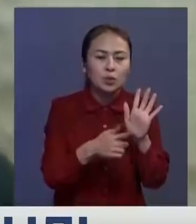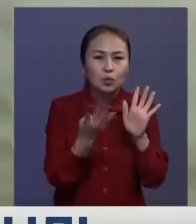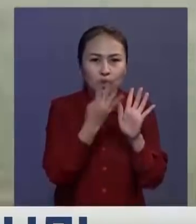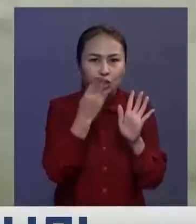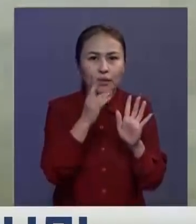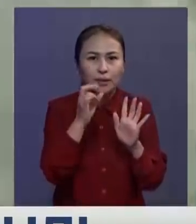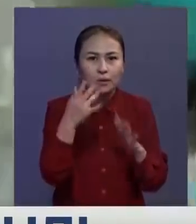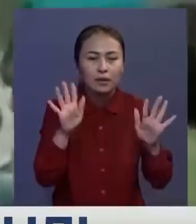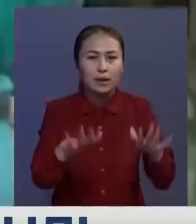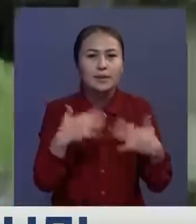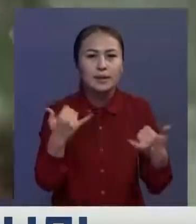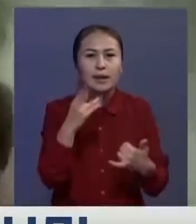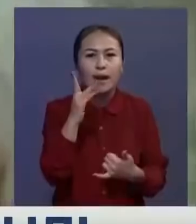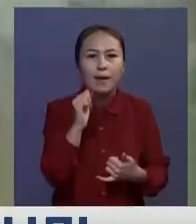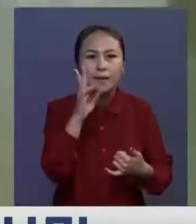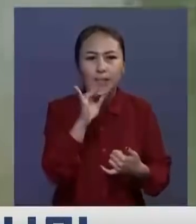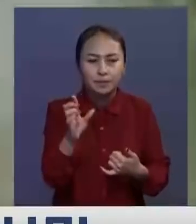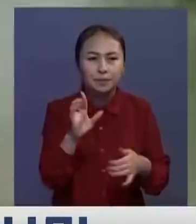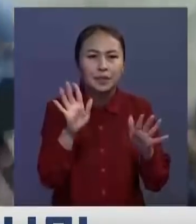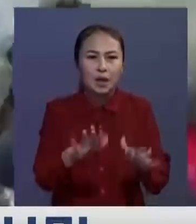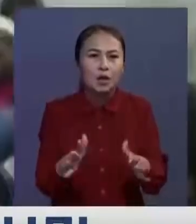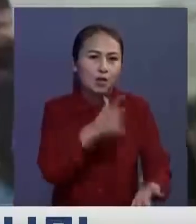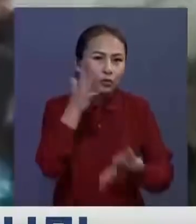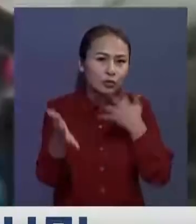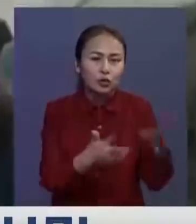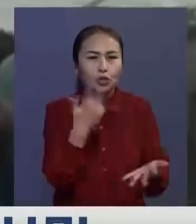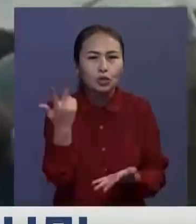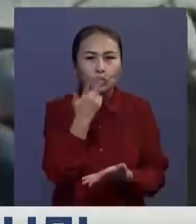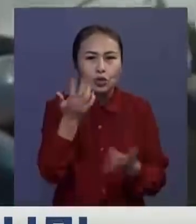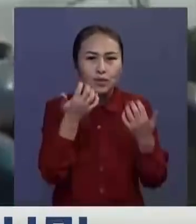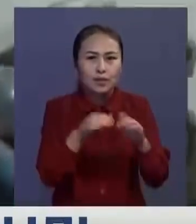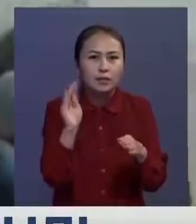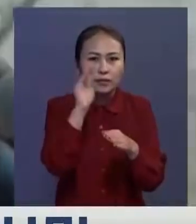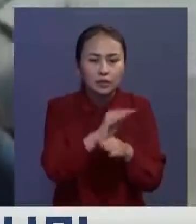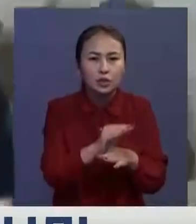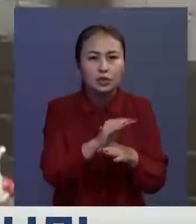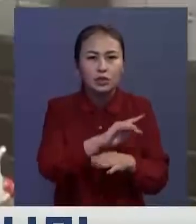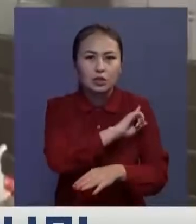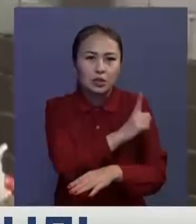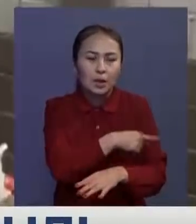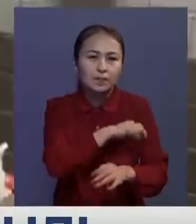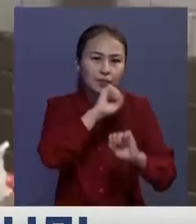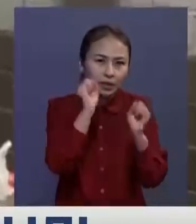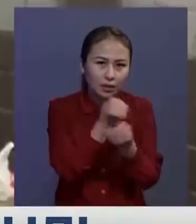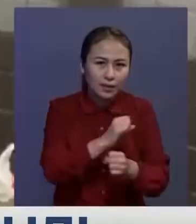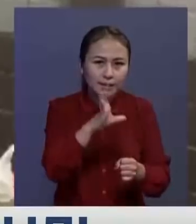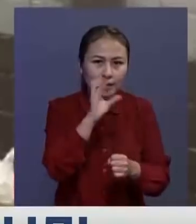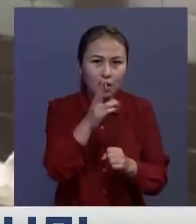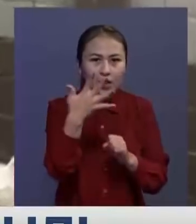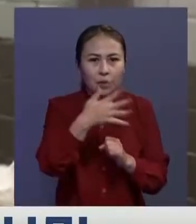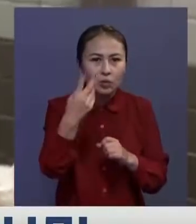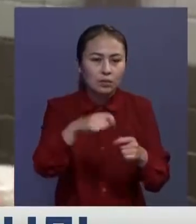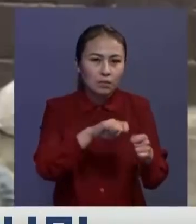жетет. Қазірдің өзінде Кариб Тенгізінде ғалтпасқан Даулдың қуаты үшінші санатқа жетіпті. Екпінді желдің жылдамдығы секундына 54